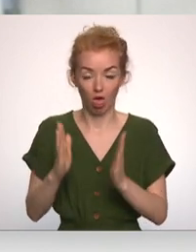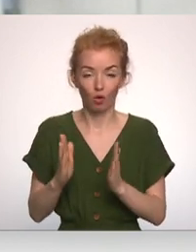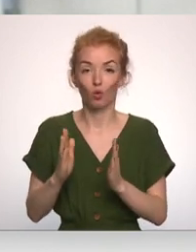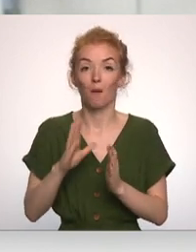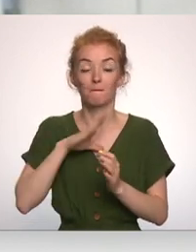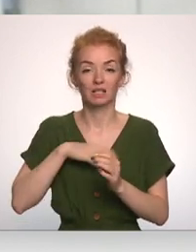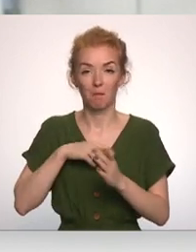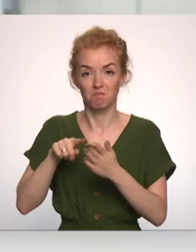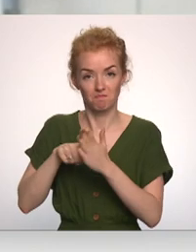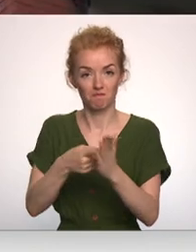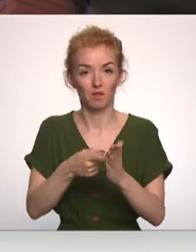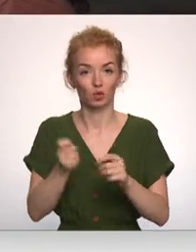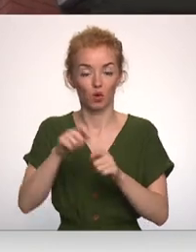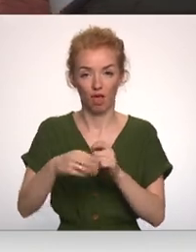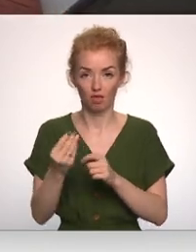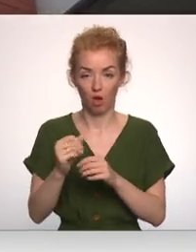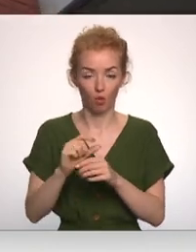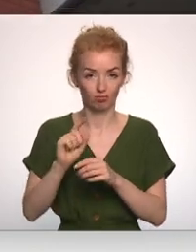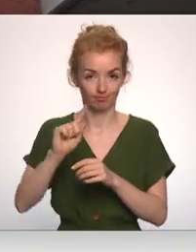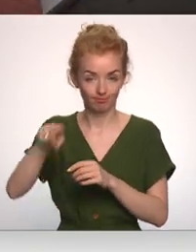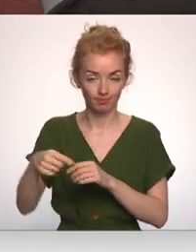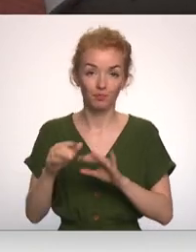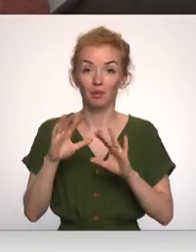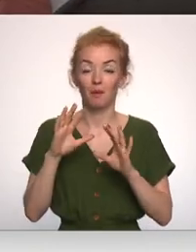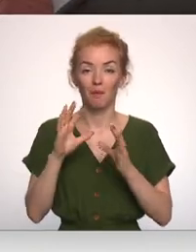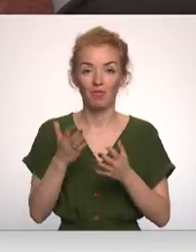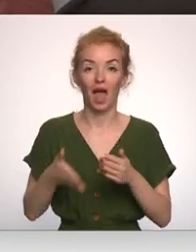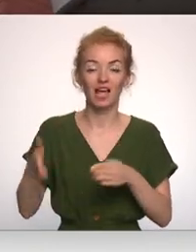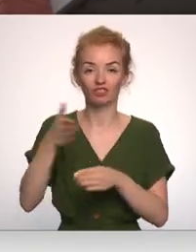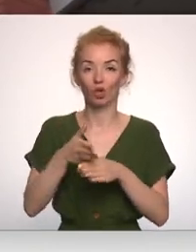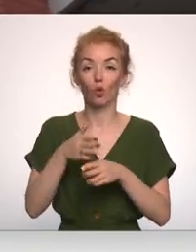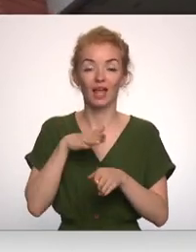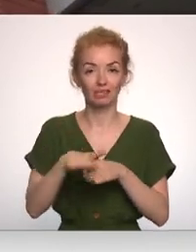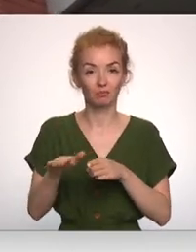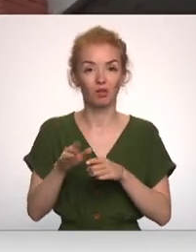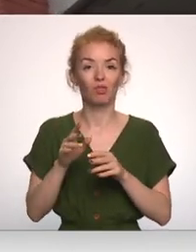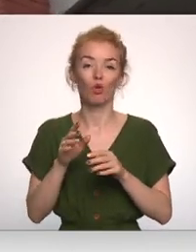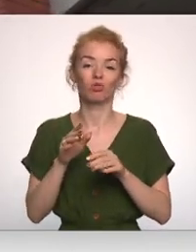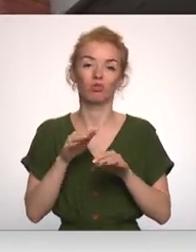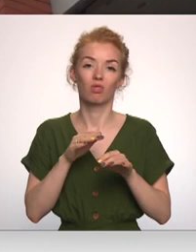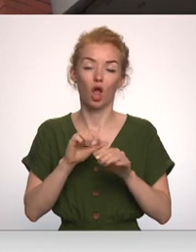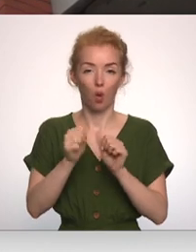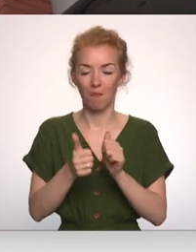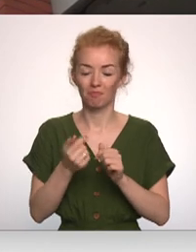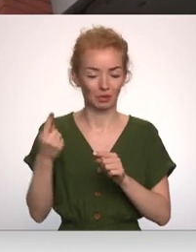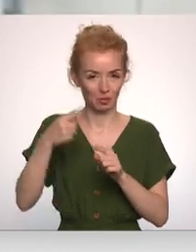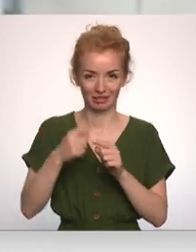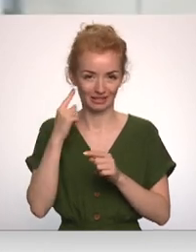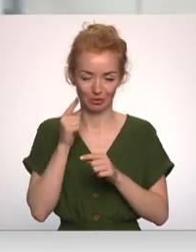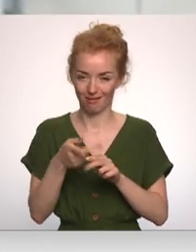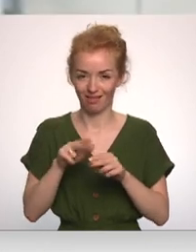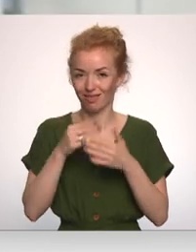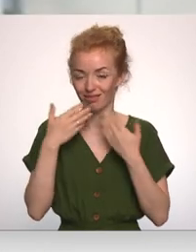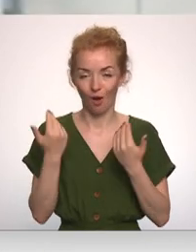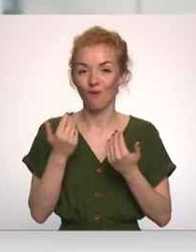piespiedu naudu, bet tā, aizvietotāja izpildu būtu realizēta, nav dzirdēts. Redzams,